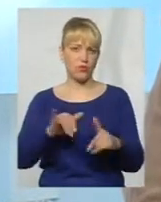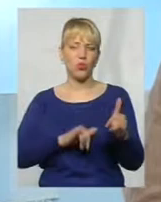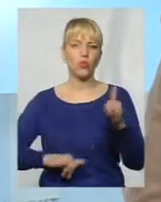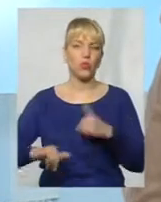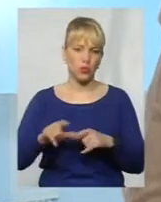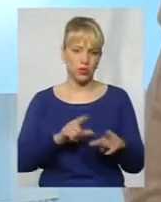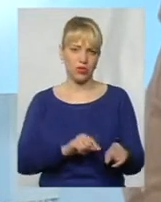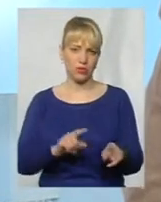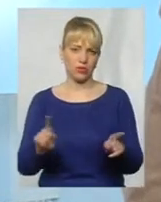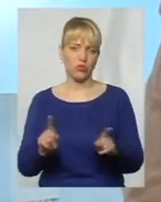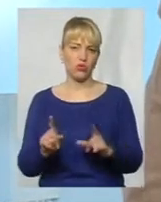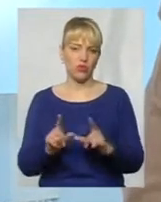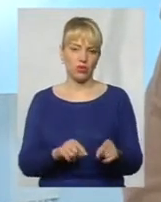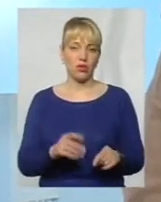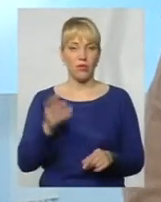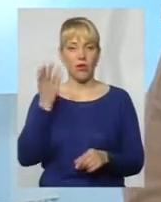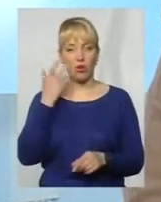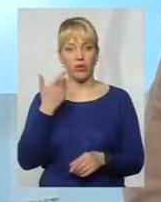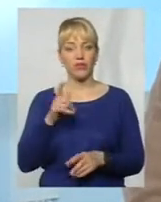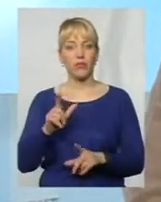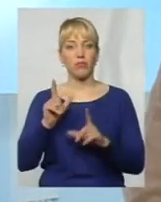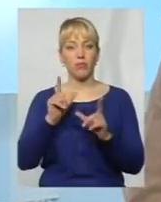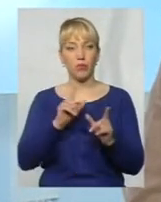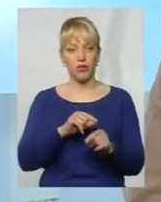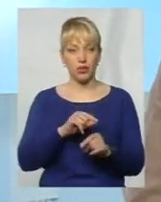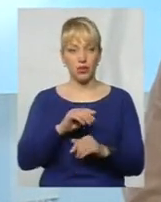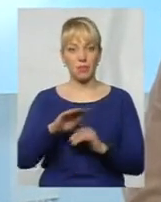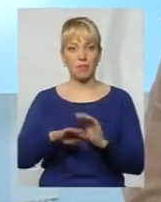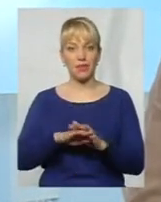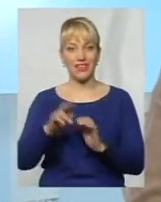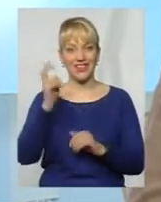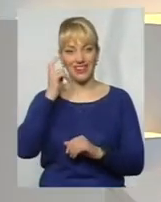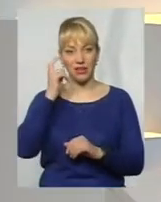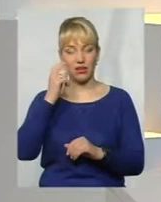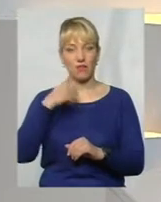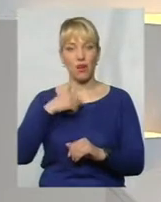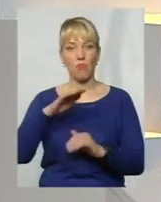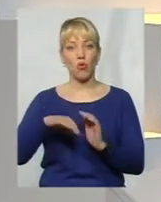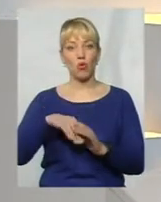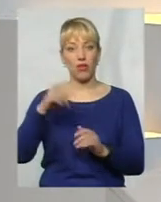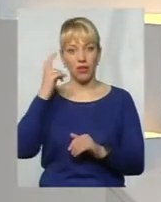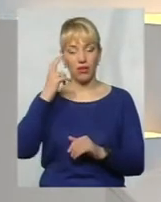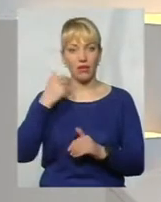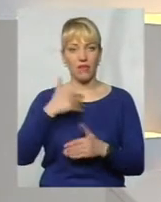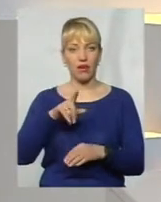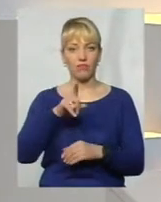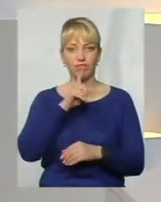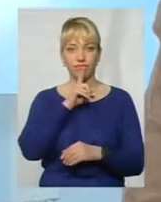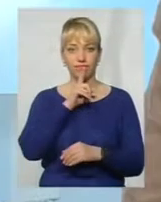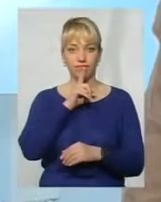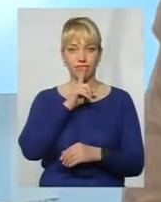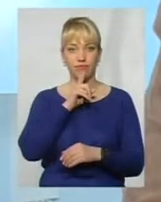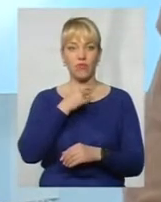їдемо і що. І коли вже поїхали під Київ, під Києвом я вже не говорила, вже